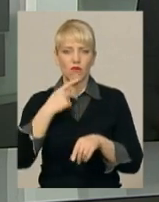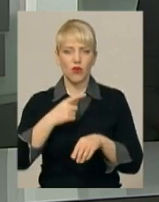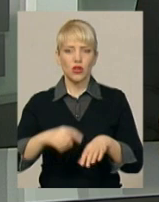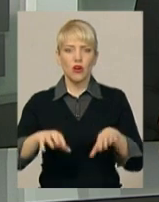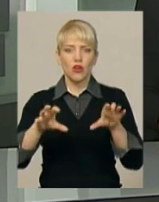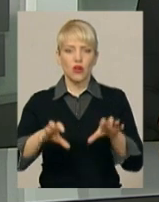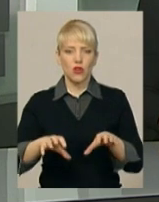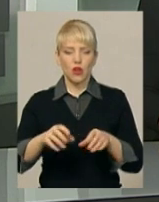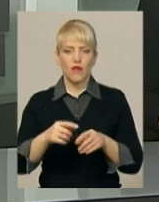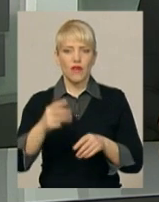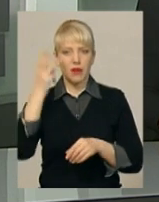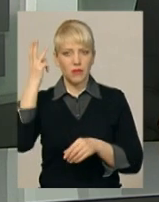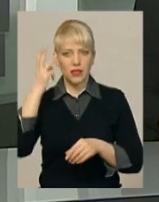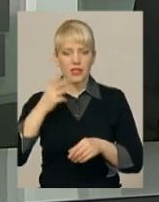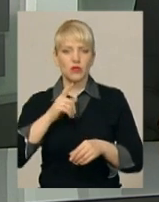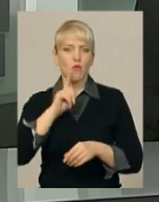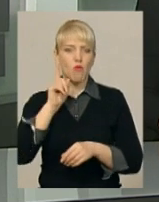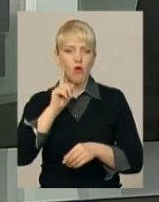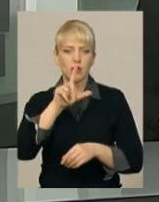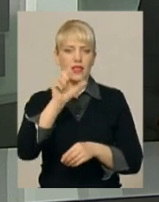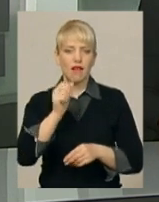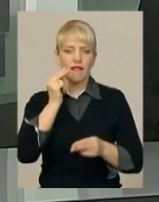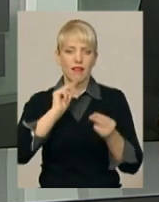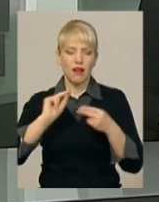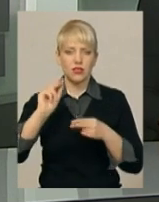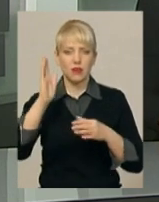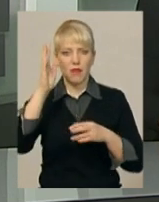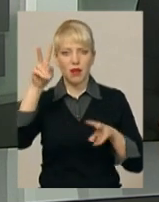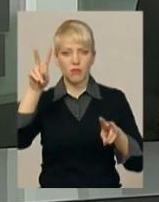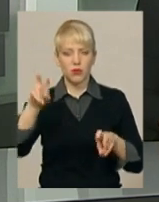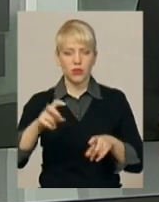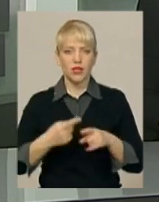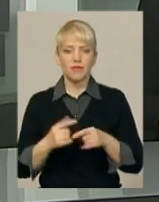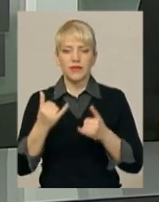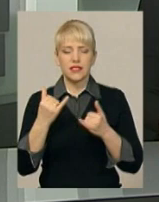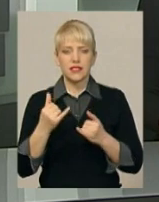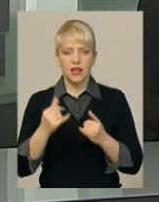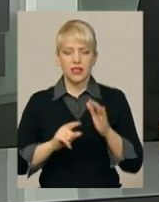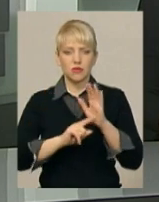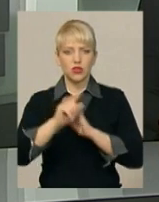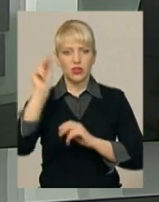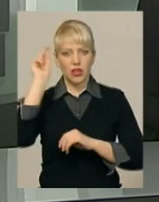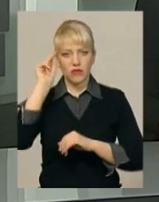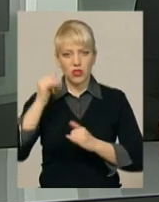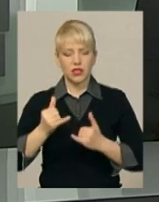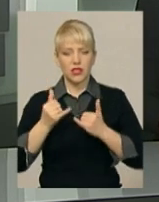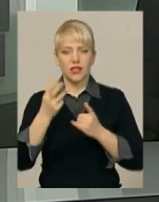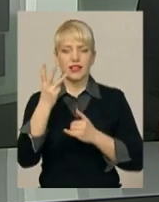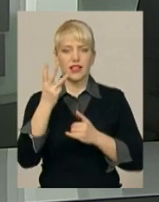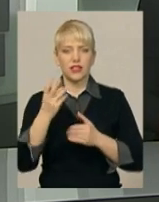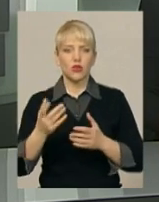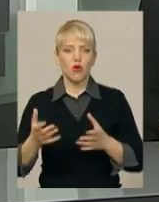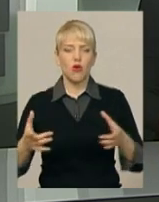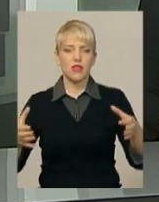громадської організації «Молодь за краще майбутнє» Владислав Гребенюк. Зараз, каже, розпочалося навчання для третього набору